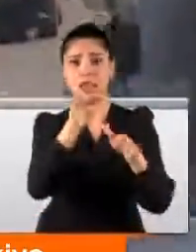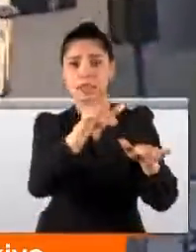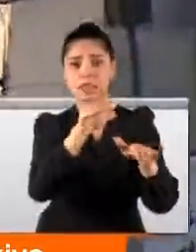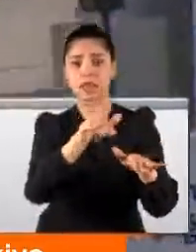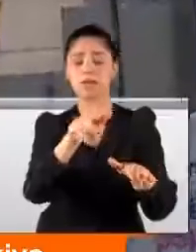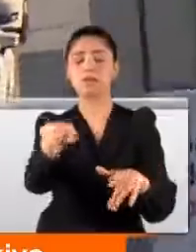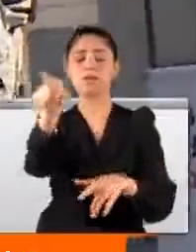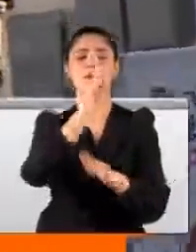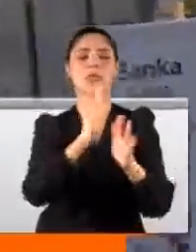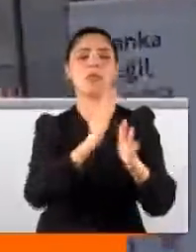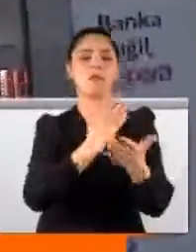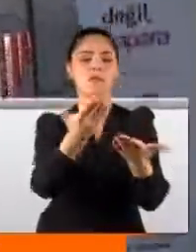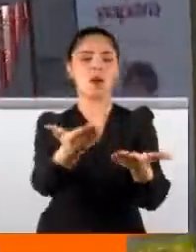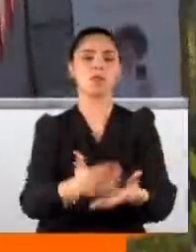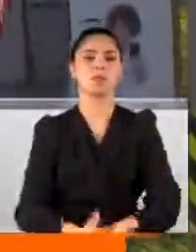kilometreleri buldu.